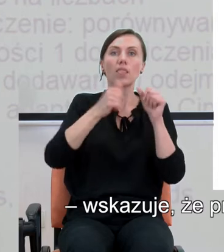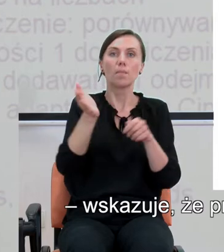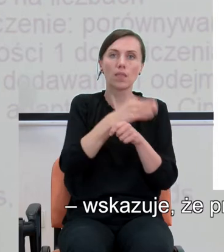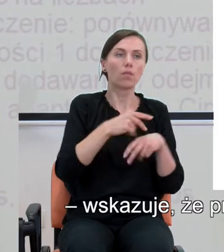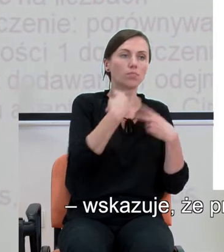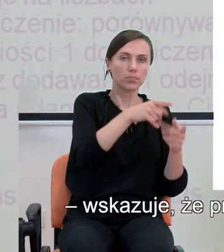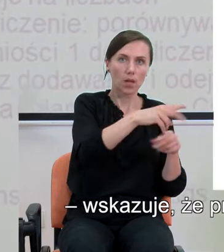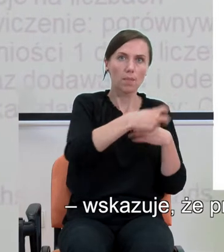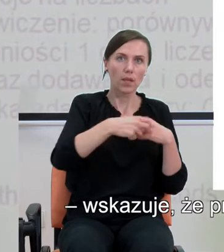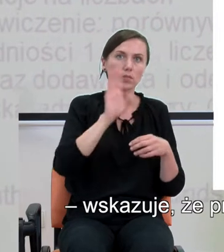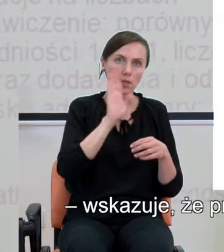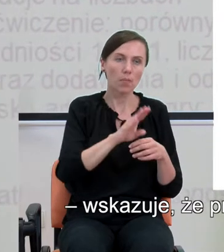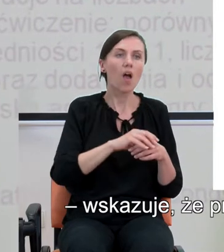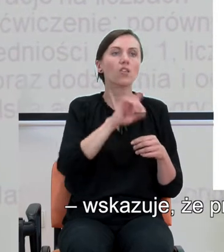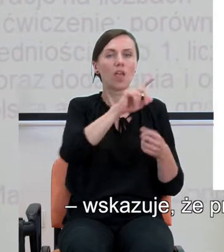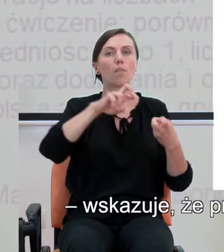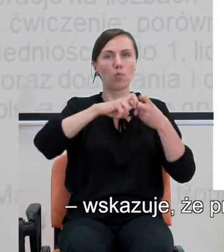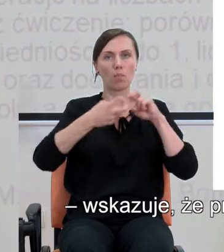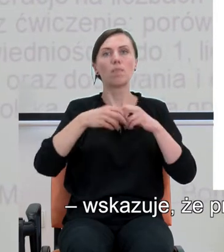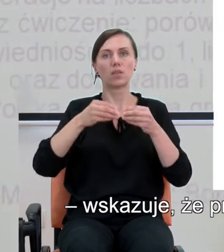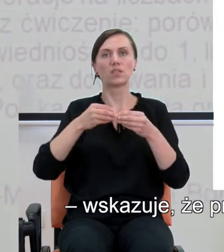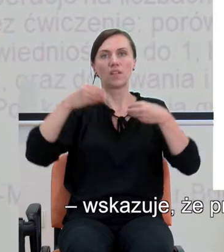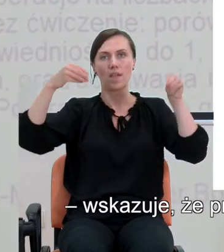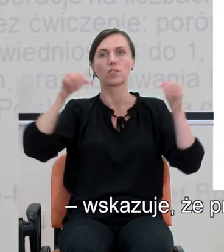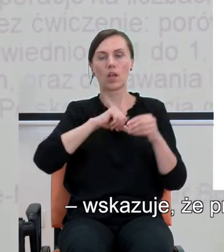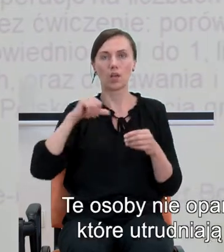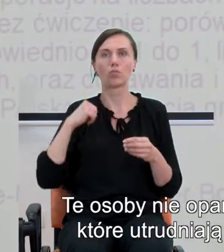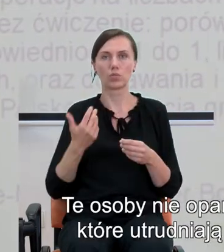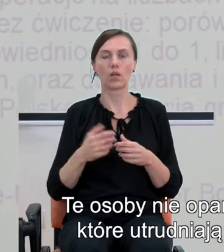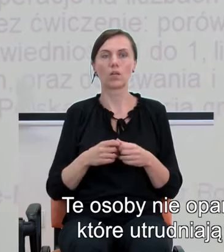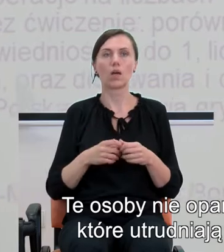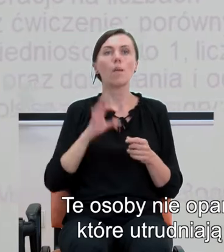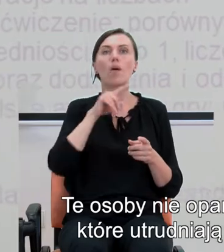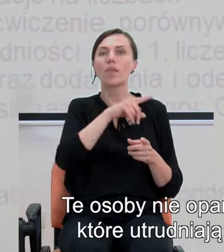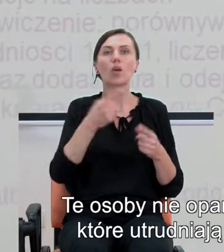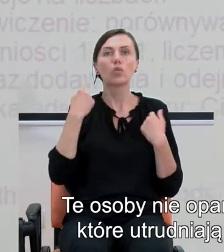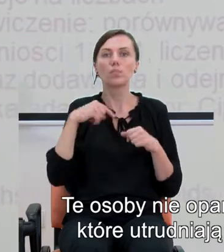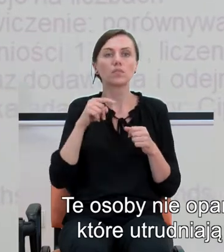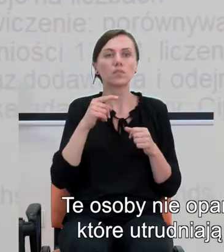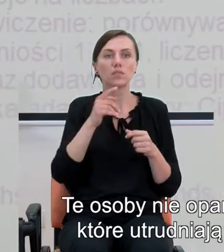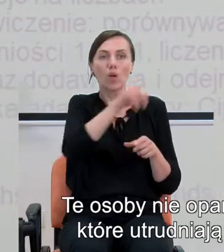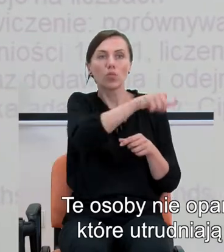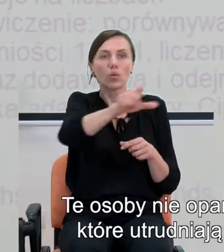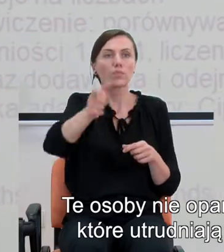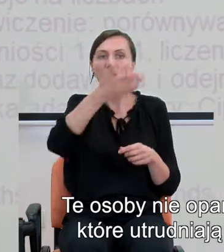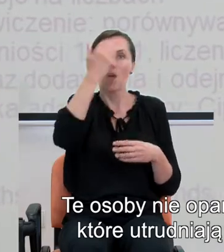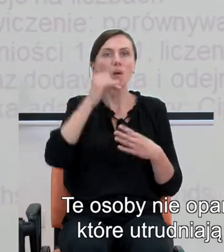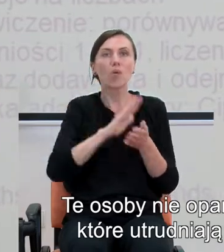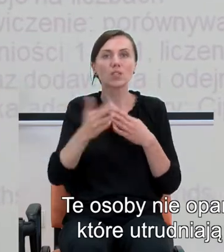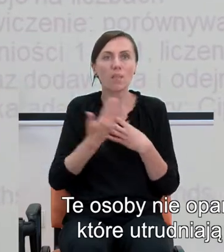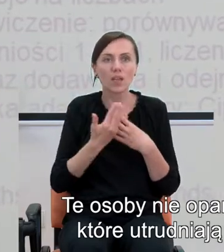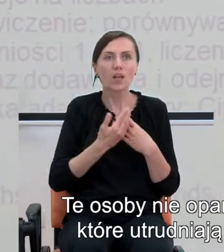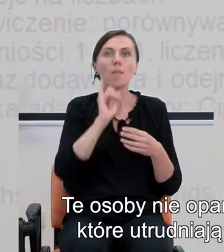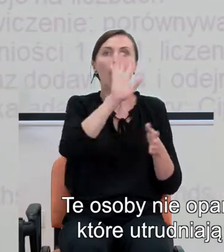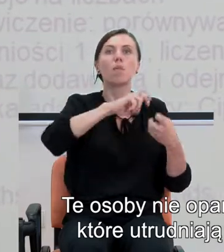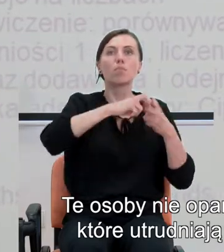matematyczne u osób z dyskalkulią rosną, co można bardzo łatwo wyjaśnić. Te osoby nie opanowują bardzo prostego materiału, mają więc